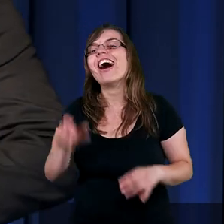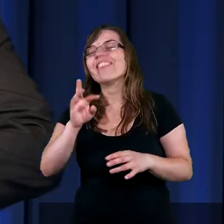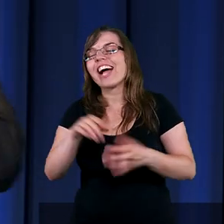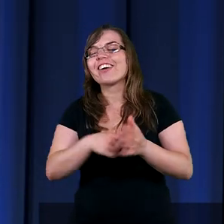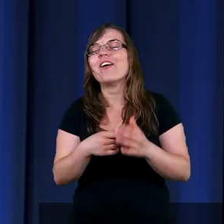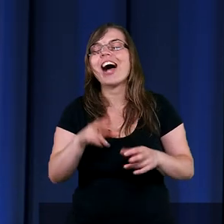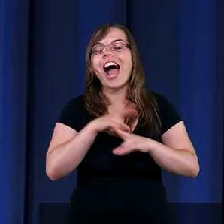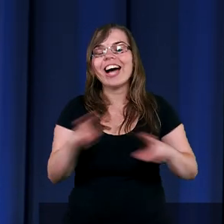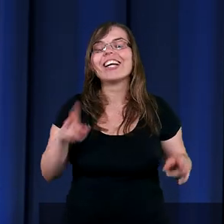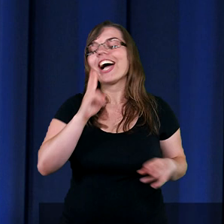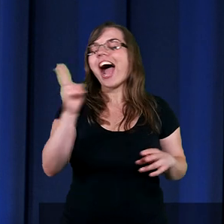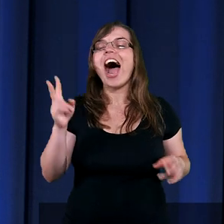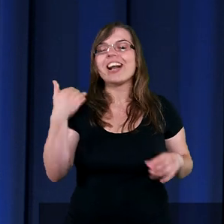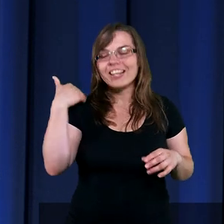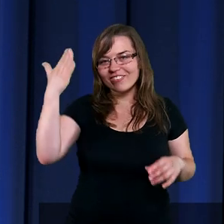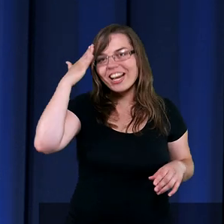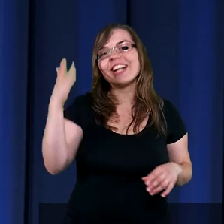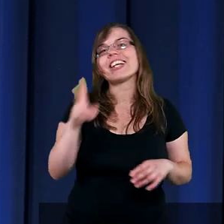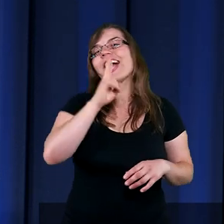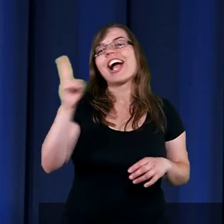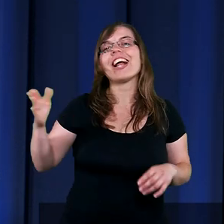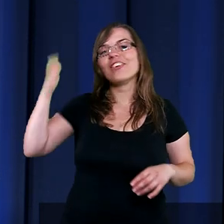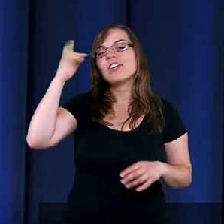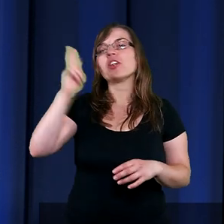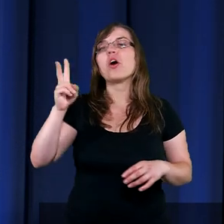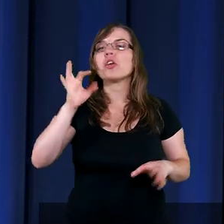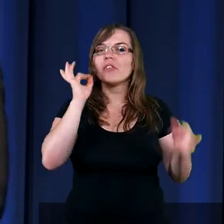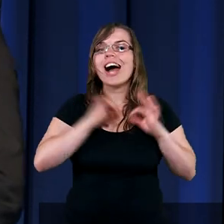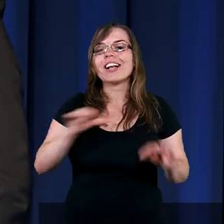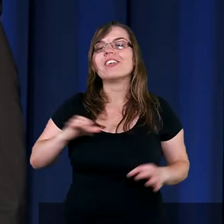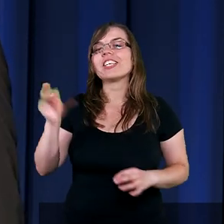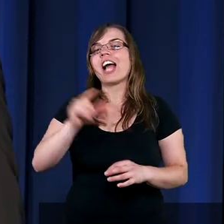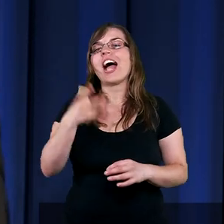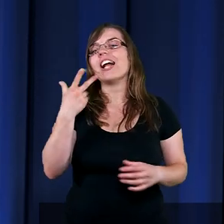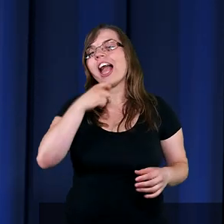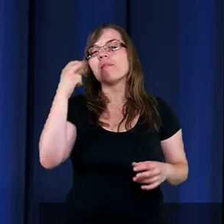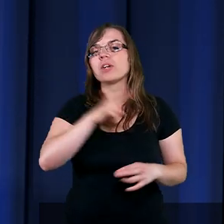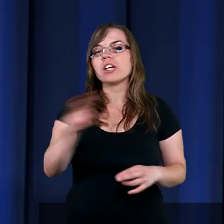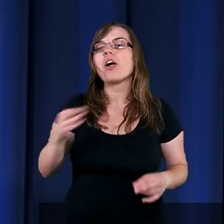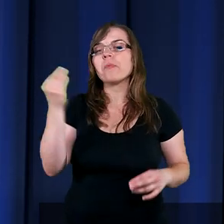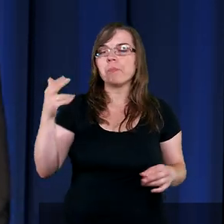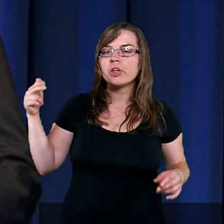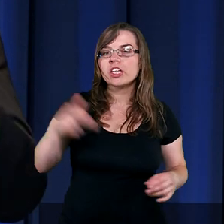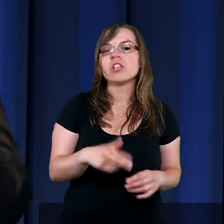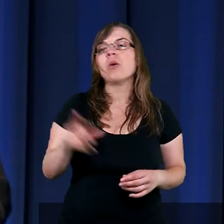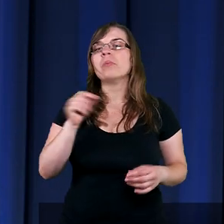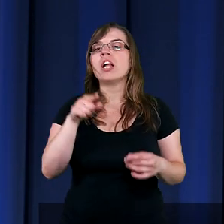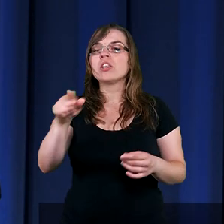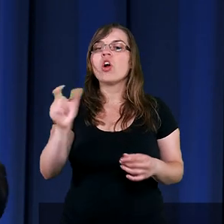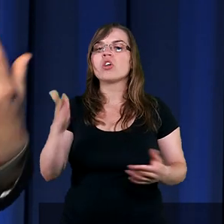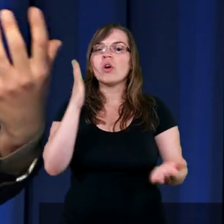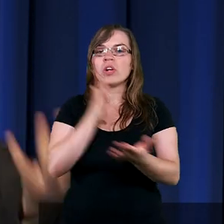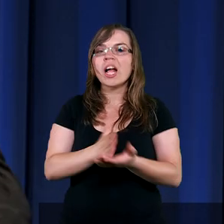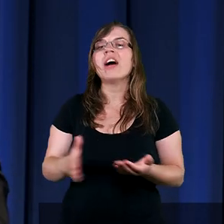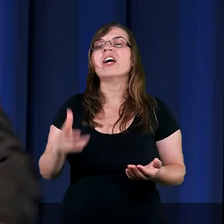razie, każdy wiedział, że każdy gość dowiadywał się, że lepsze rzeczy jeszcze przyjdą. Że to, co już,